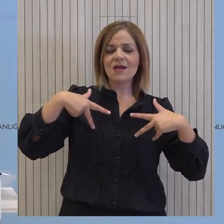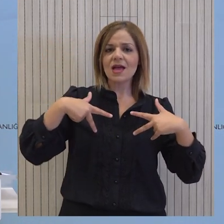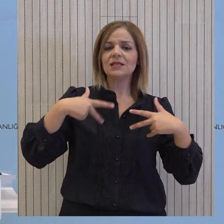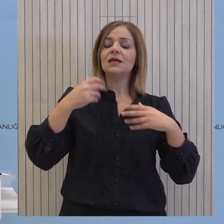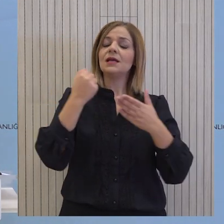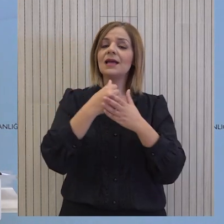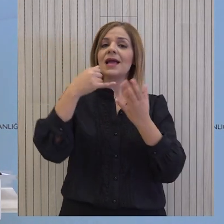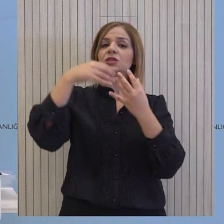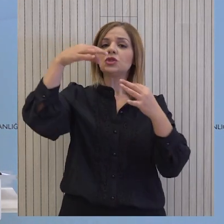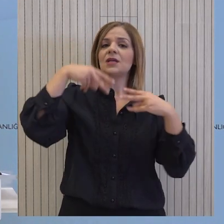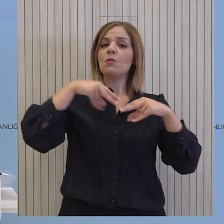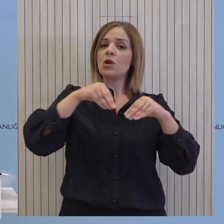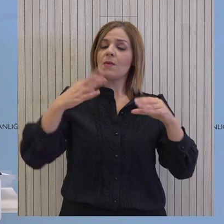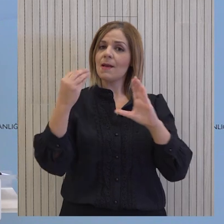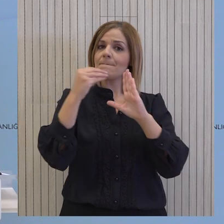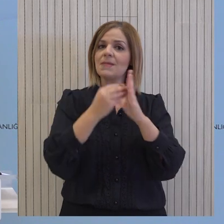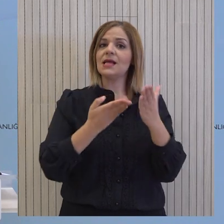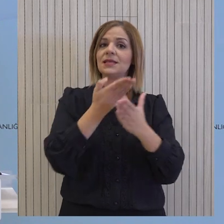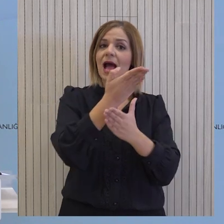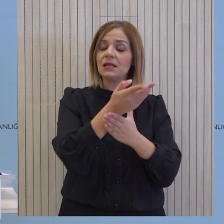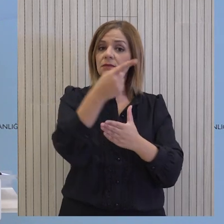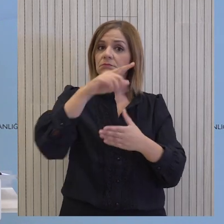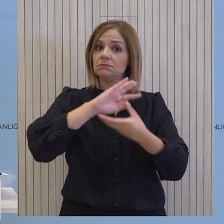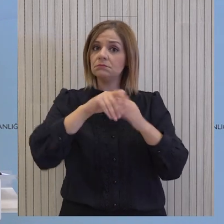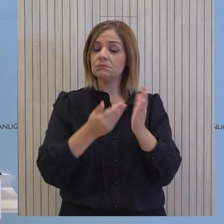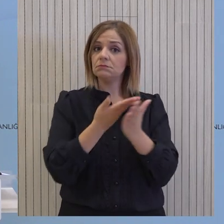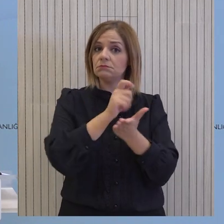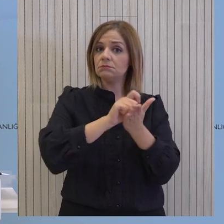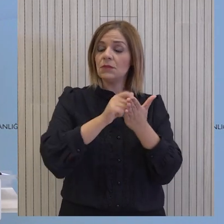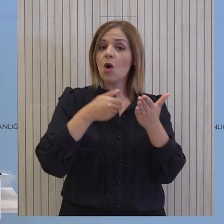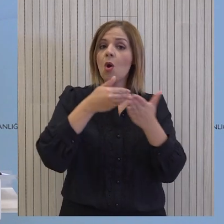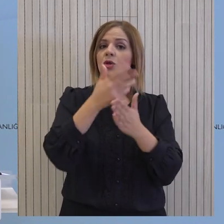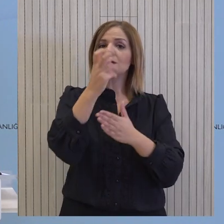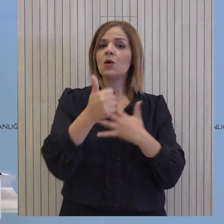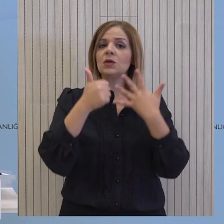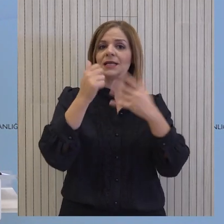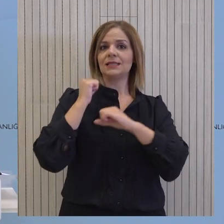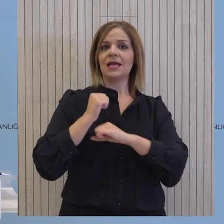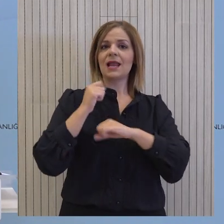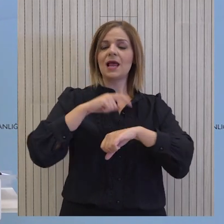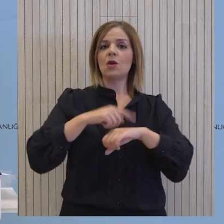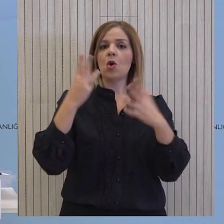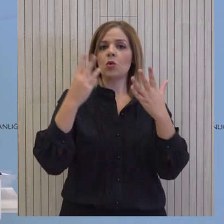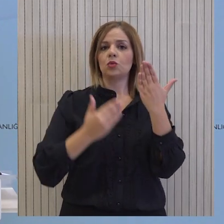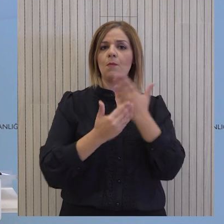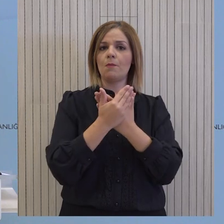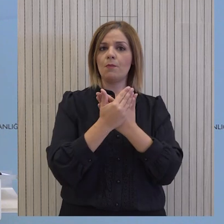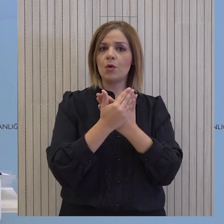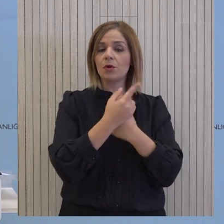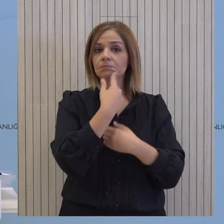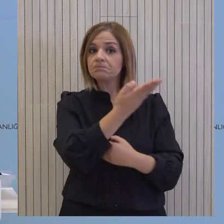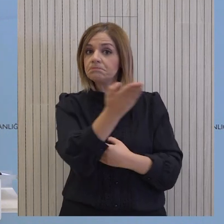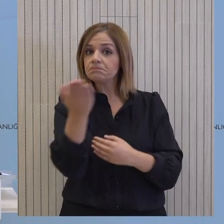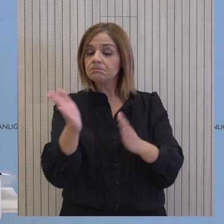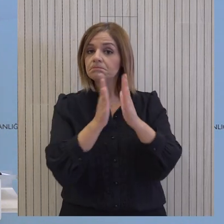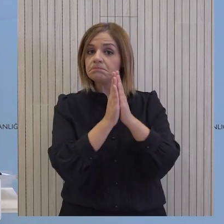Υπουργείου Παιδείας, Αθλητισμού και Νεολαίας και η εκδήλωση ενδιαφέροντος θα διαρκέσει μέχρι τις 26 Ιανουαρίου στις 8 το πρωί. Καλούμε για άλλη